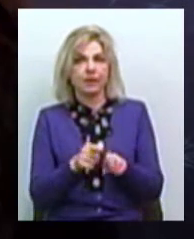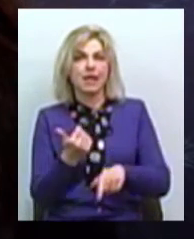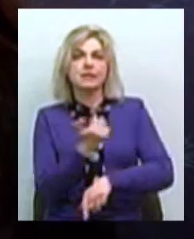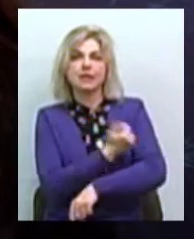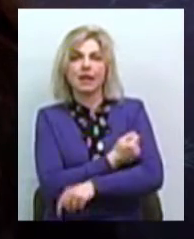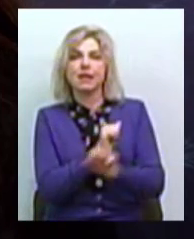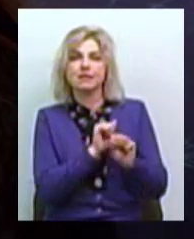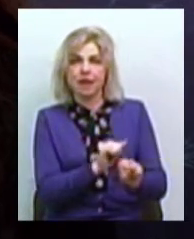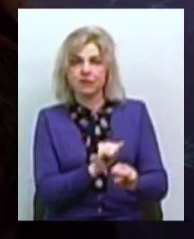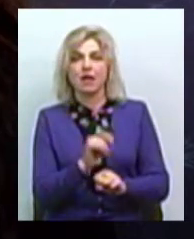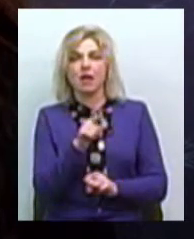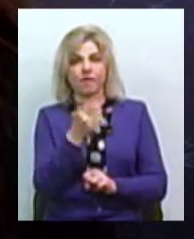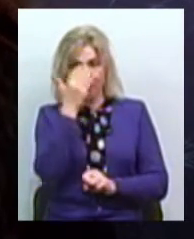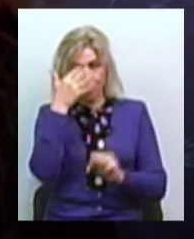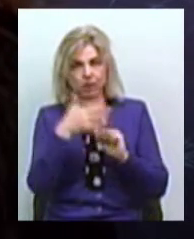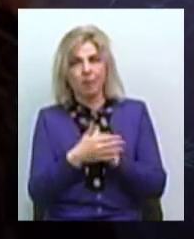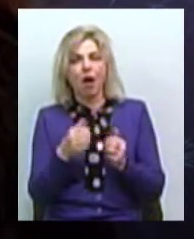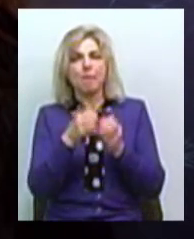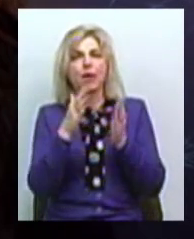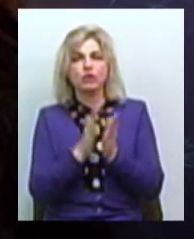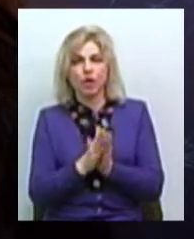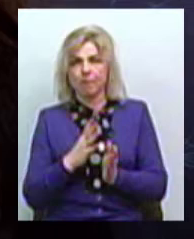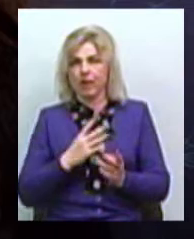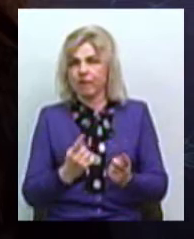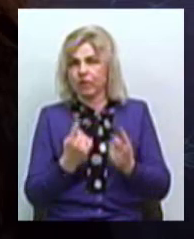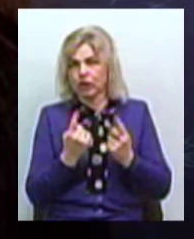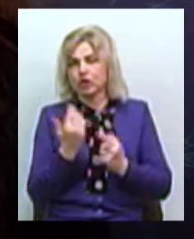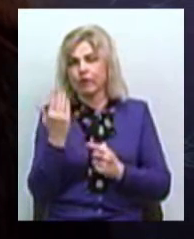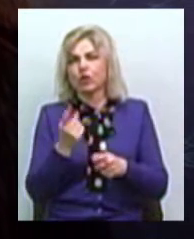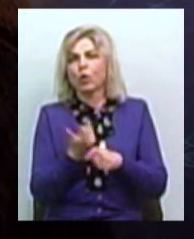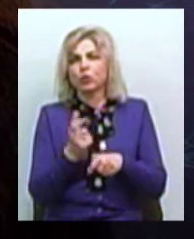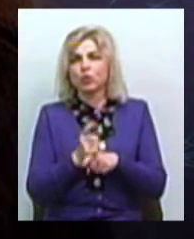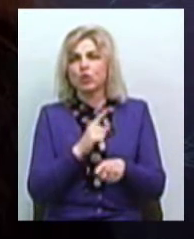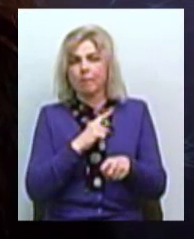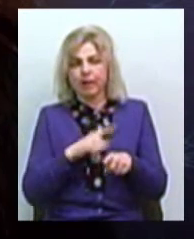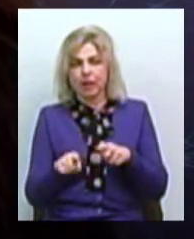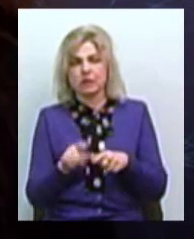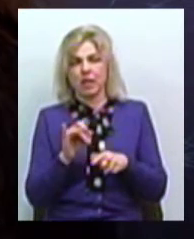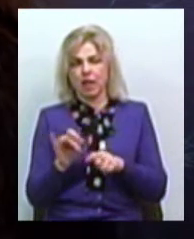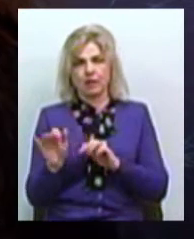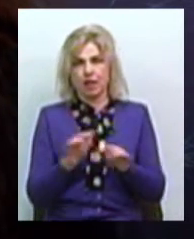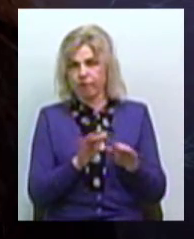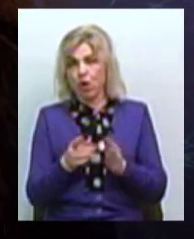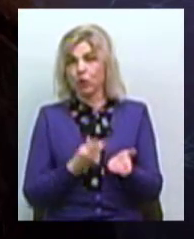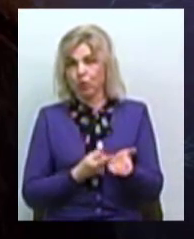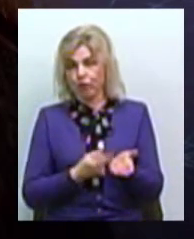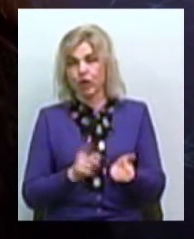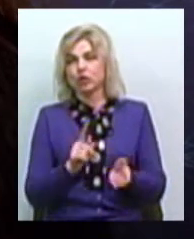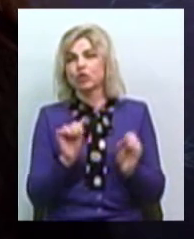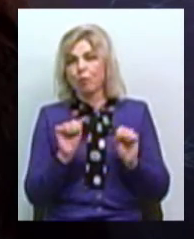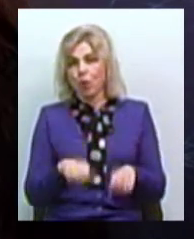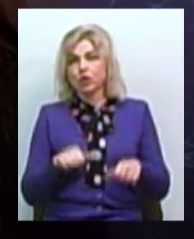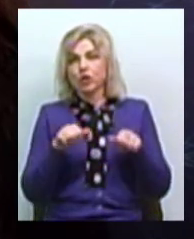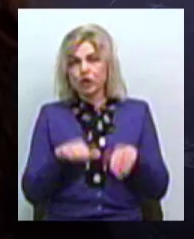розумієте, що масштаби там були величезні, і вони дуже швидко, нереально круто і дієво довели, що можна вирішити